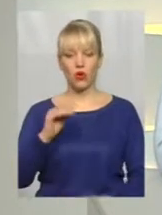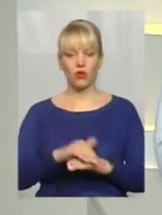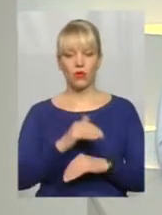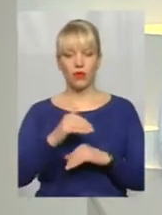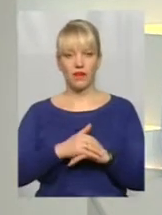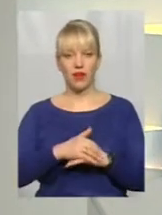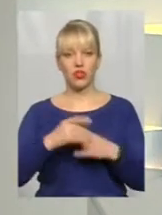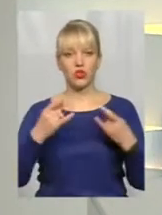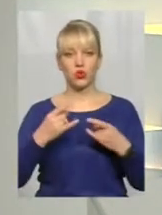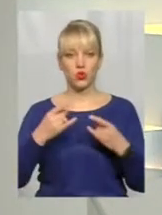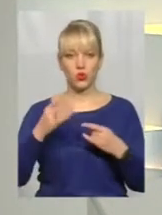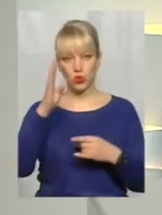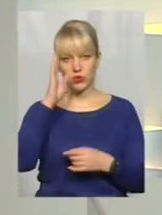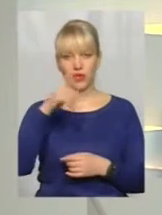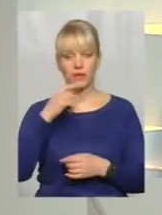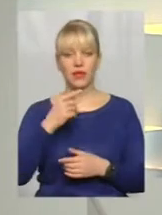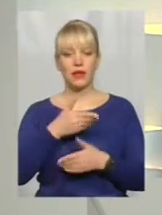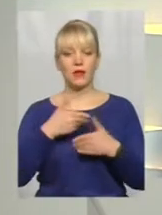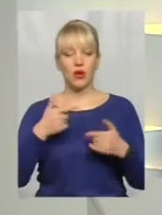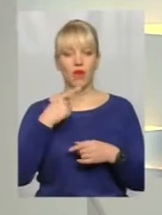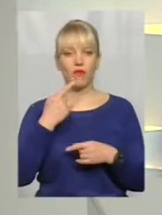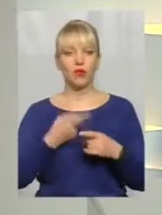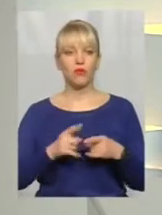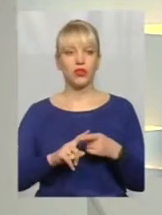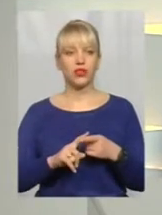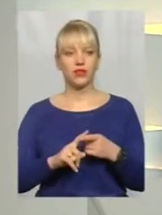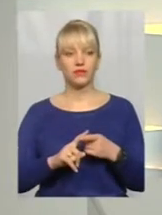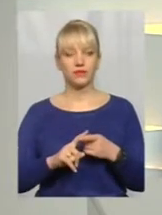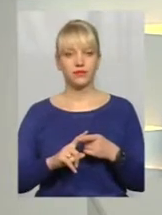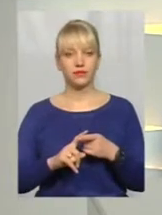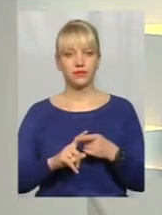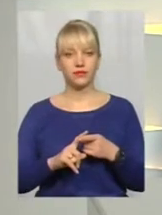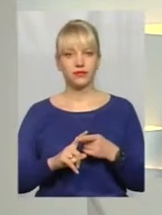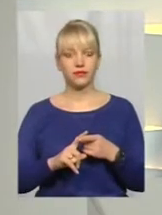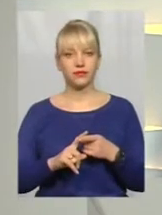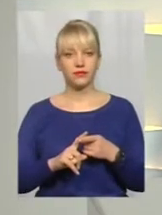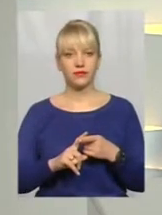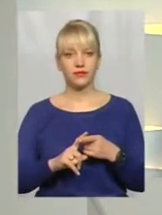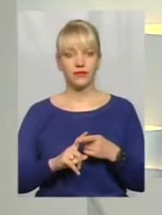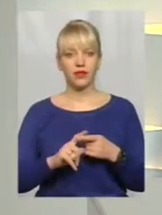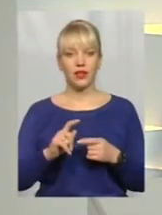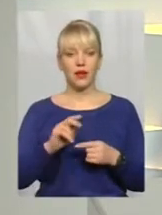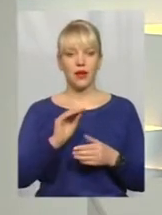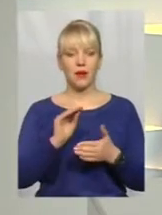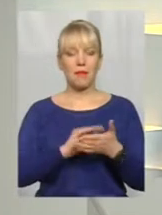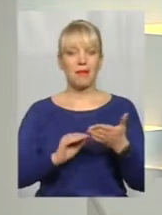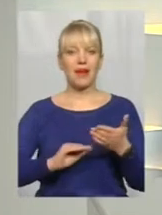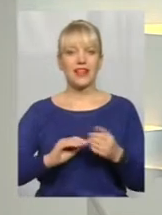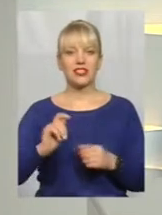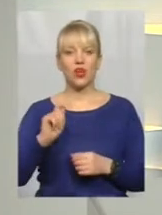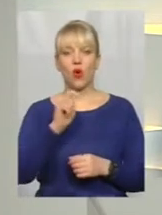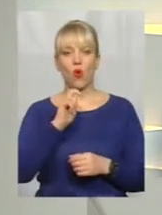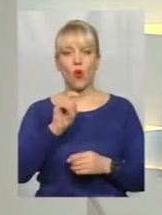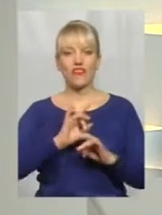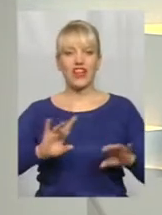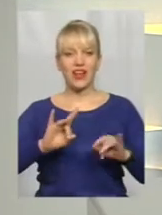студія. Добрий вечір. Ми говоримо про те, про прес-конференцію президента України і про те,